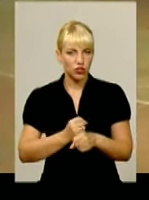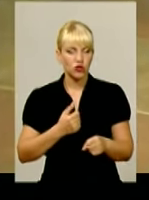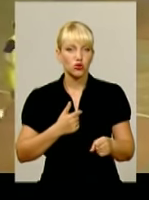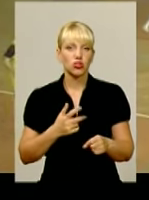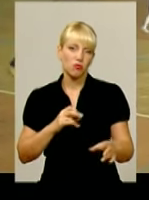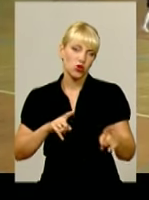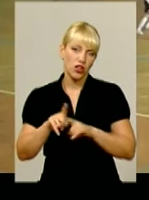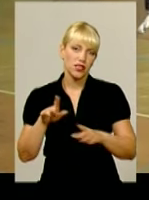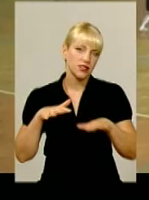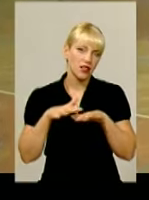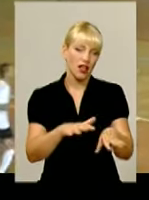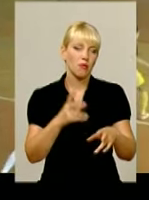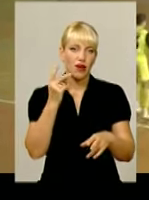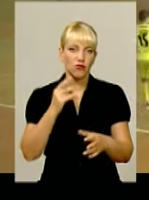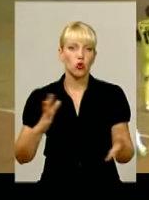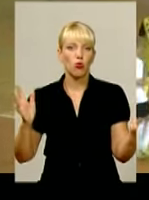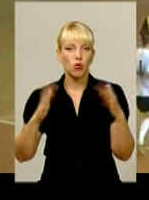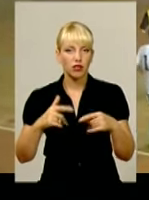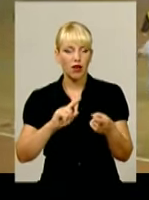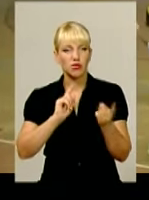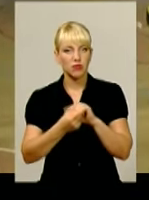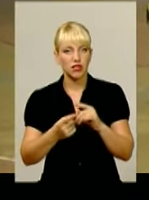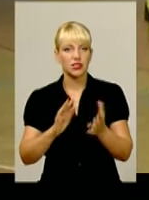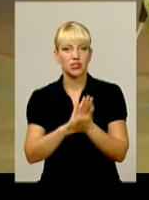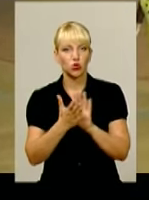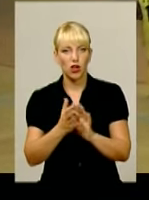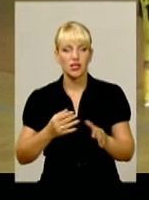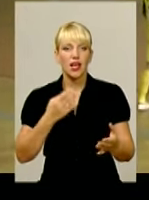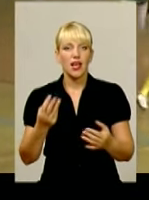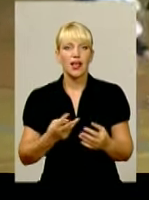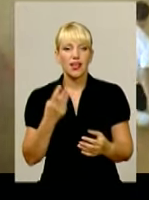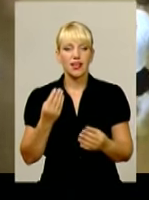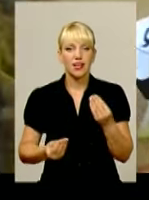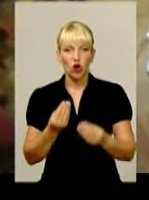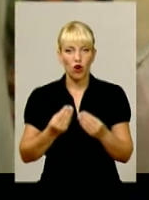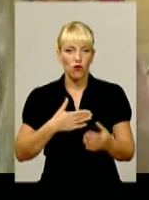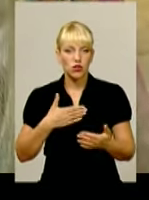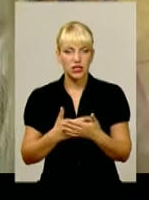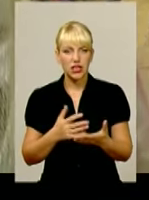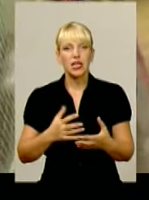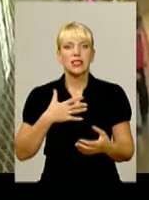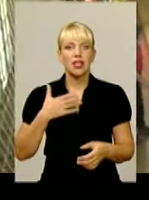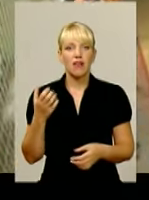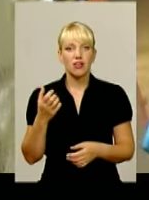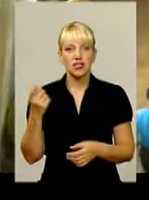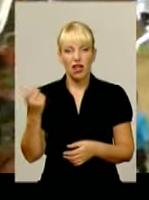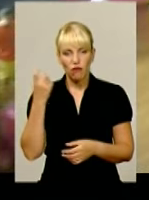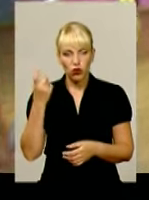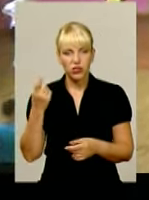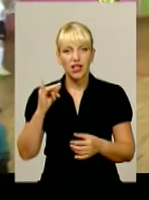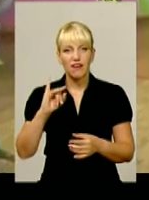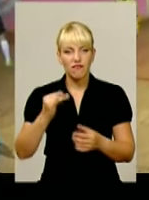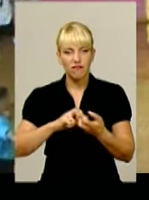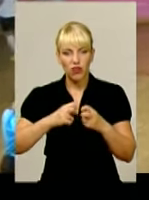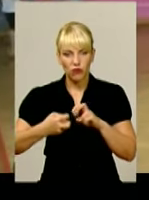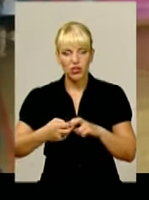із нападу. Та в другому таймі ситуація кардинально змінилася. Ігровою ініціативою заволоділи івано-франківці. Зустріч закінчилася з рахунком 5-2